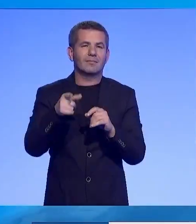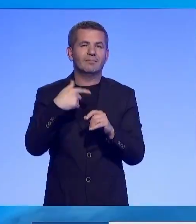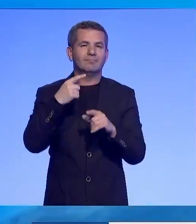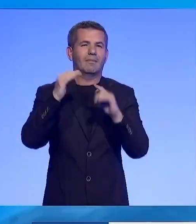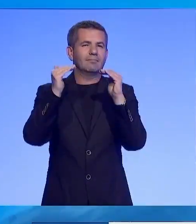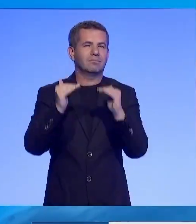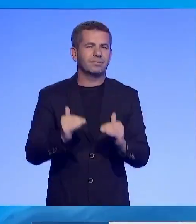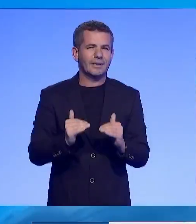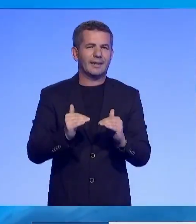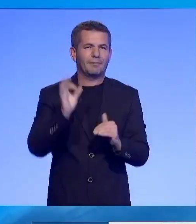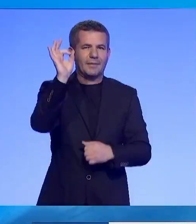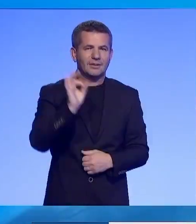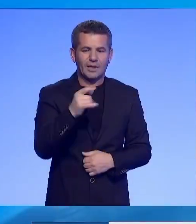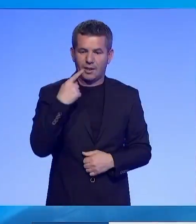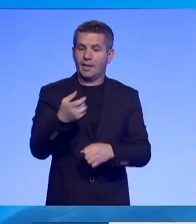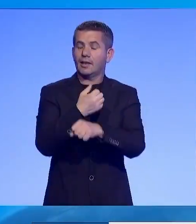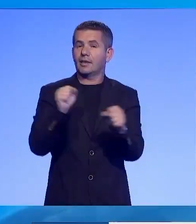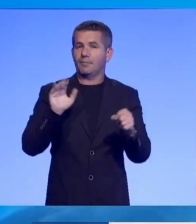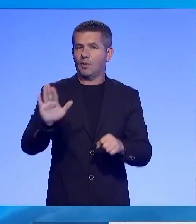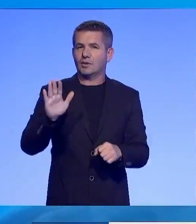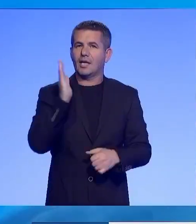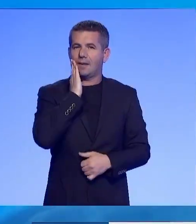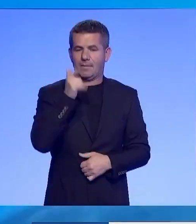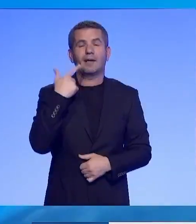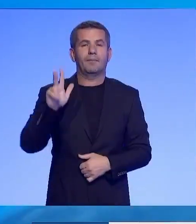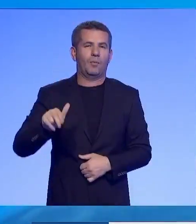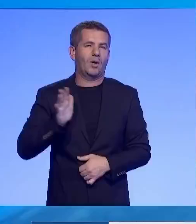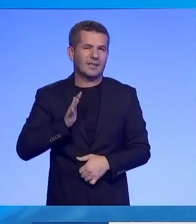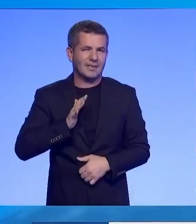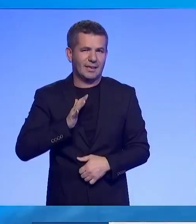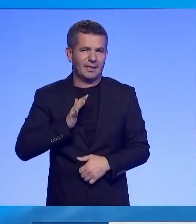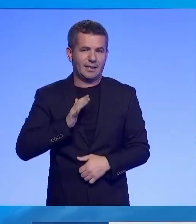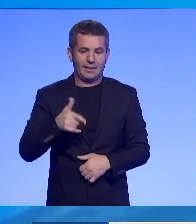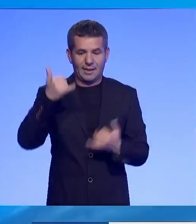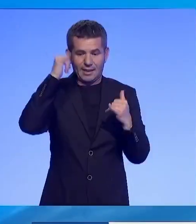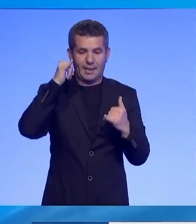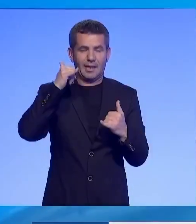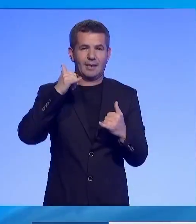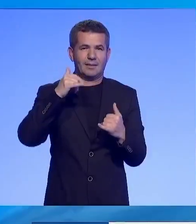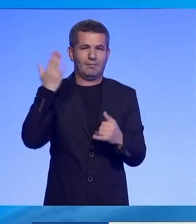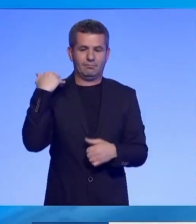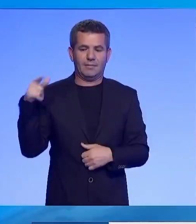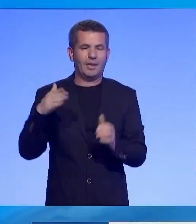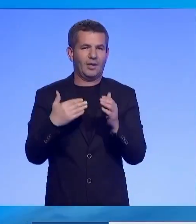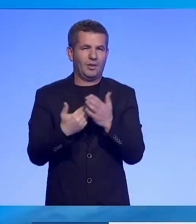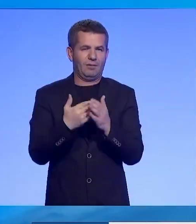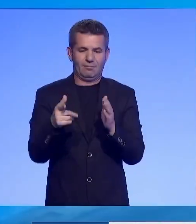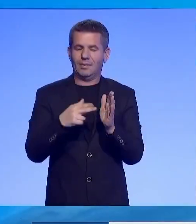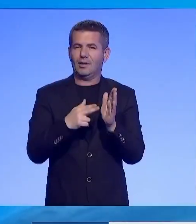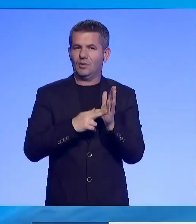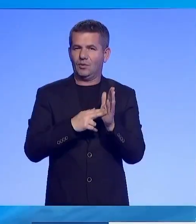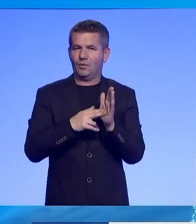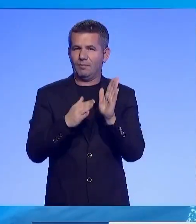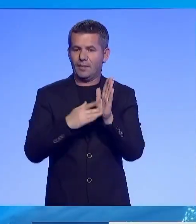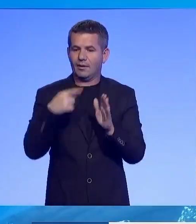bajdem ka lën të kuptohet se demokracia e vendit është në rëzek. Mi gjithatë të e jenë të në broma në New Mexico, a i dërgoj një mesar